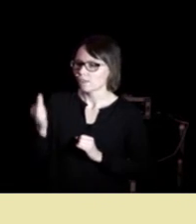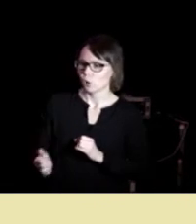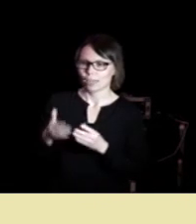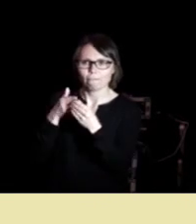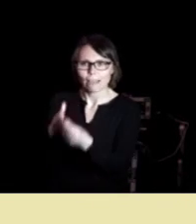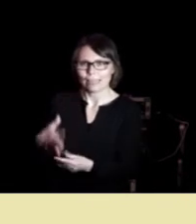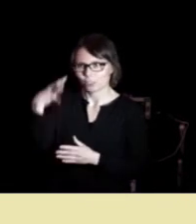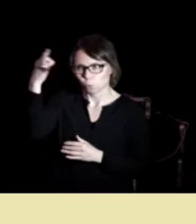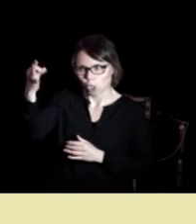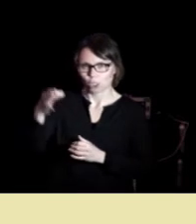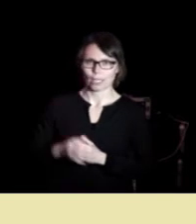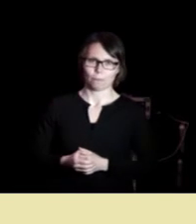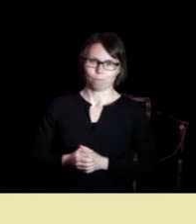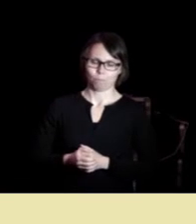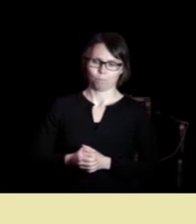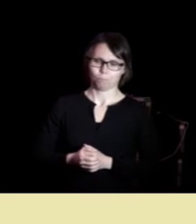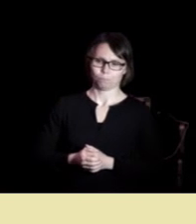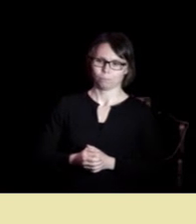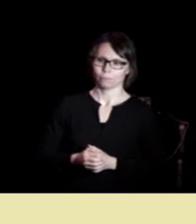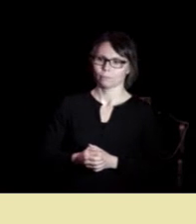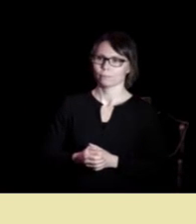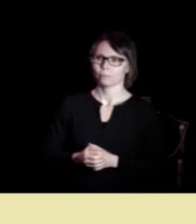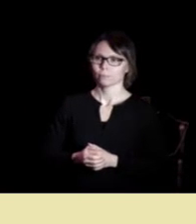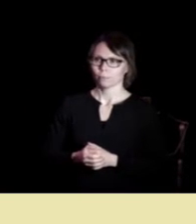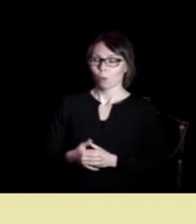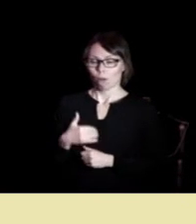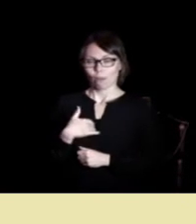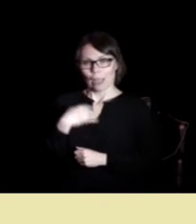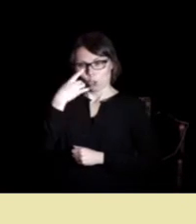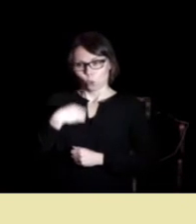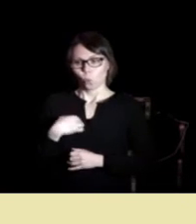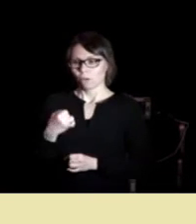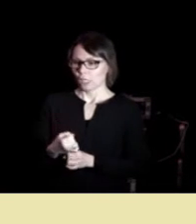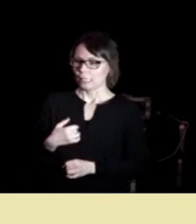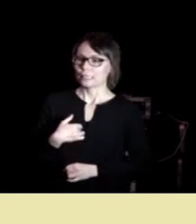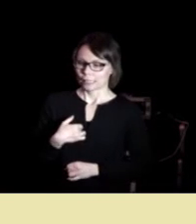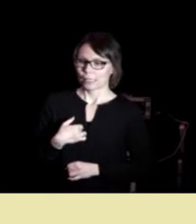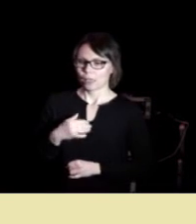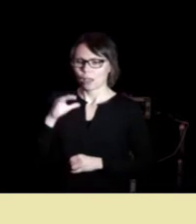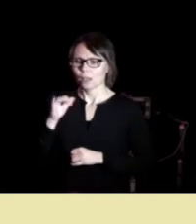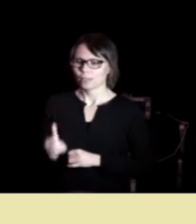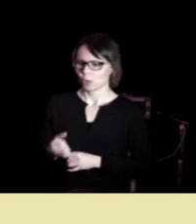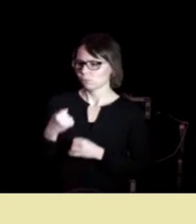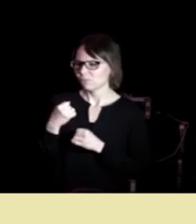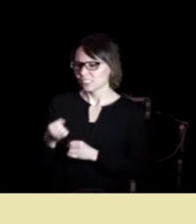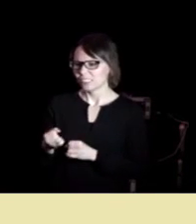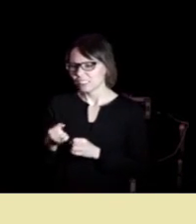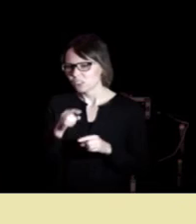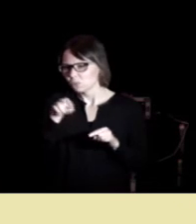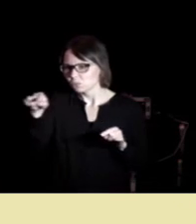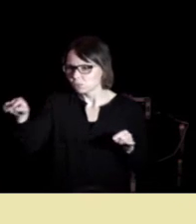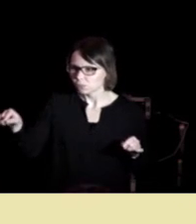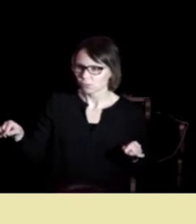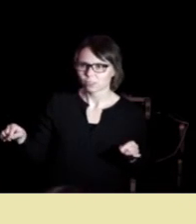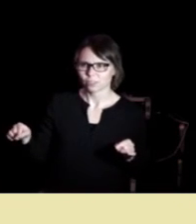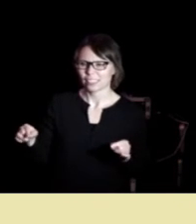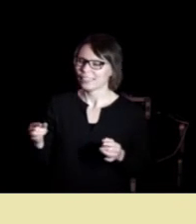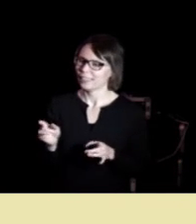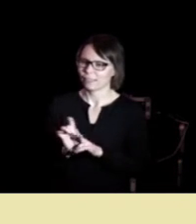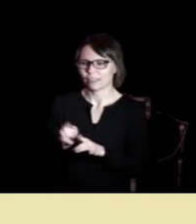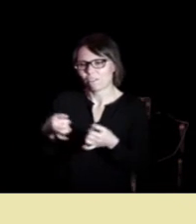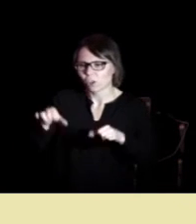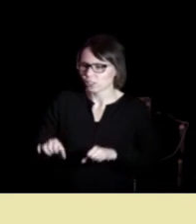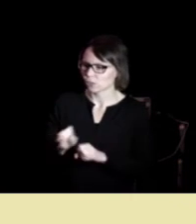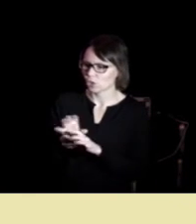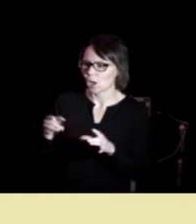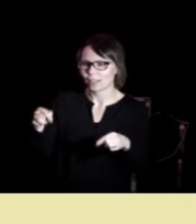veiledningskompetanse og jeg tror faktisk at selv om det drives en del rundt omkring så er det til min vurdering vanskelig å